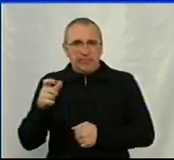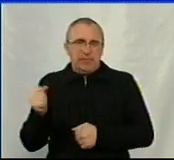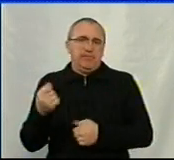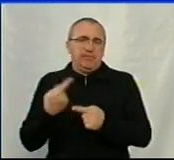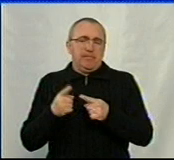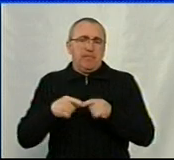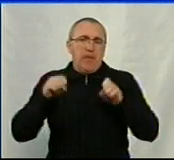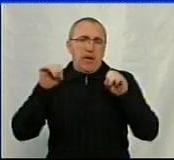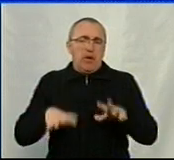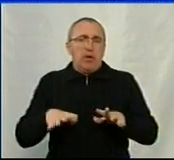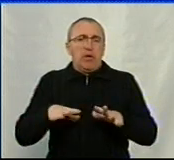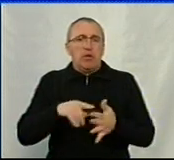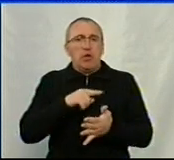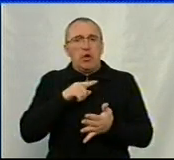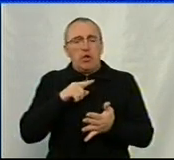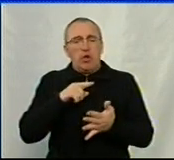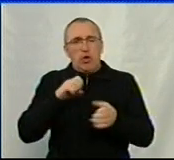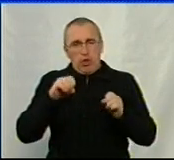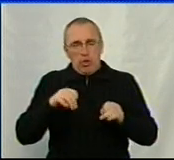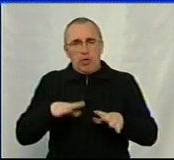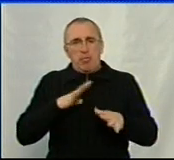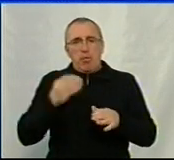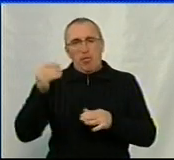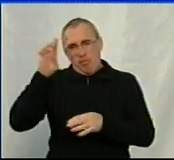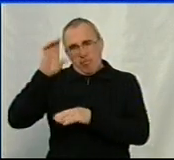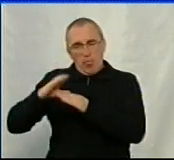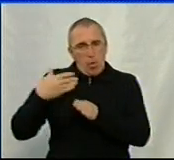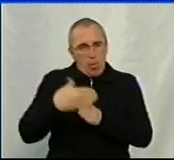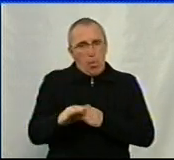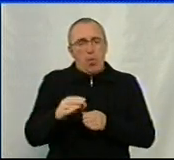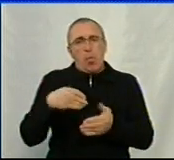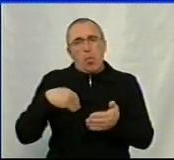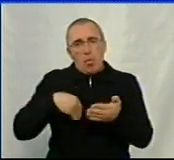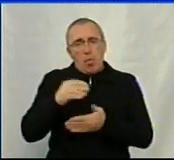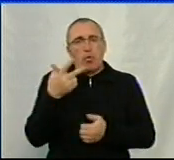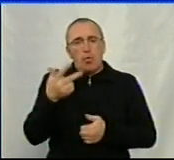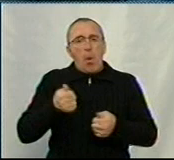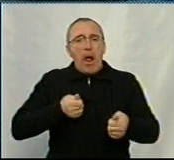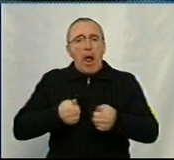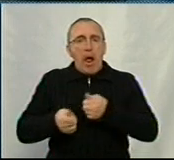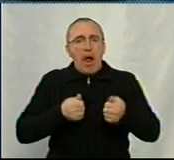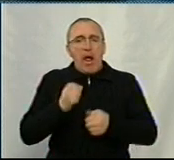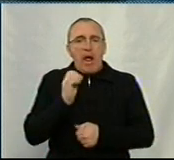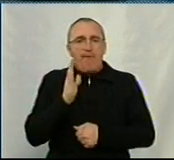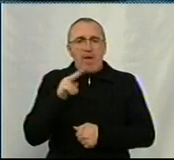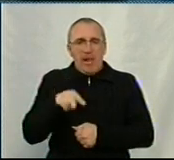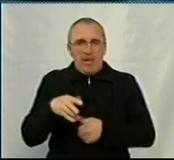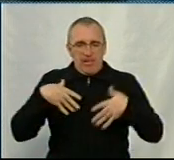прийнято рішення із міського бюджету, виділено кошти для купівлі трьох апаратів ІВЛ і